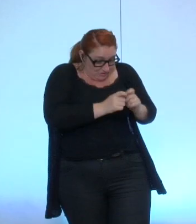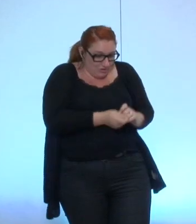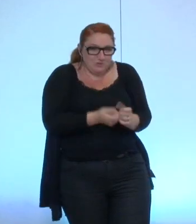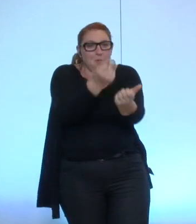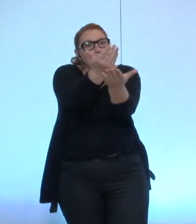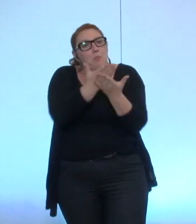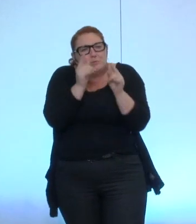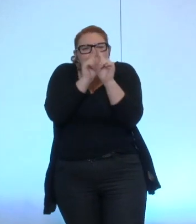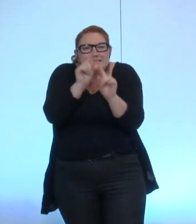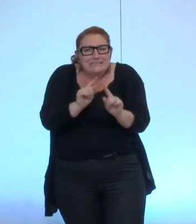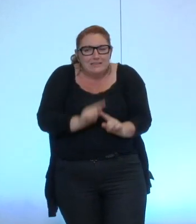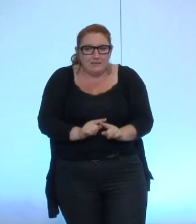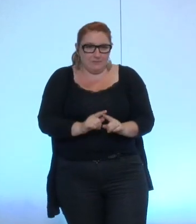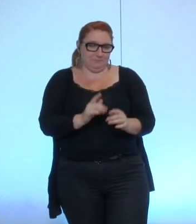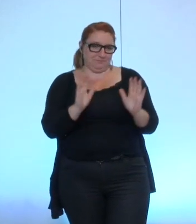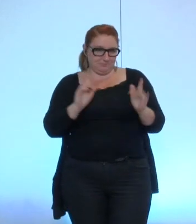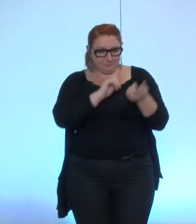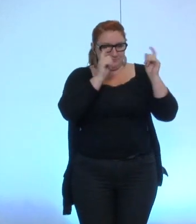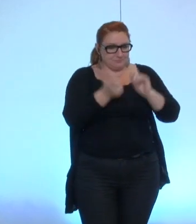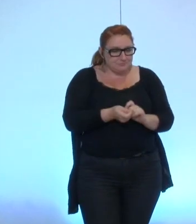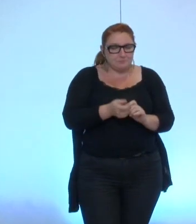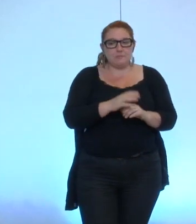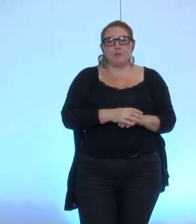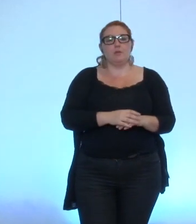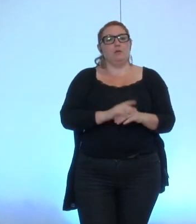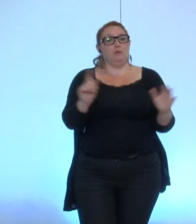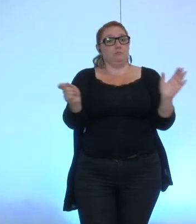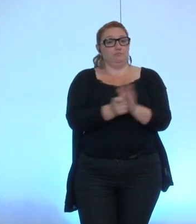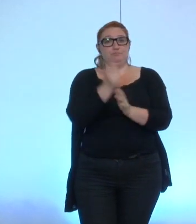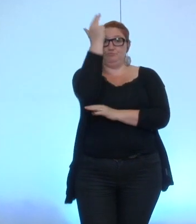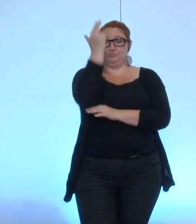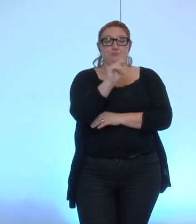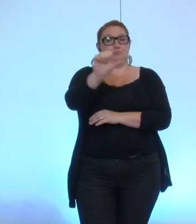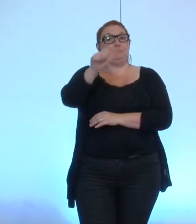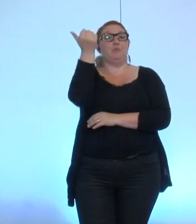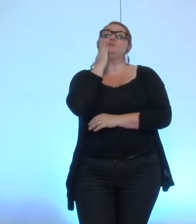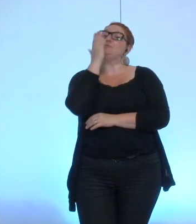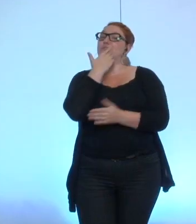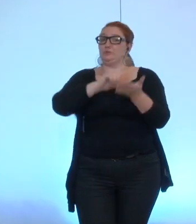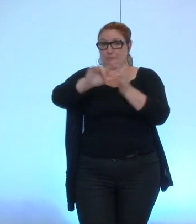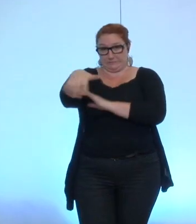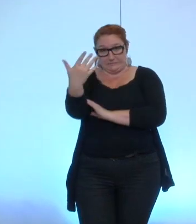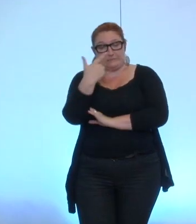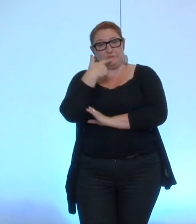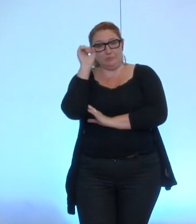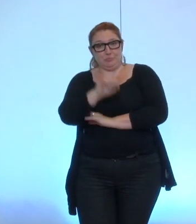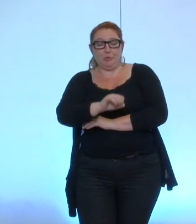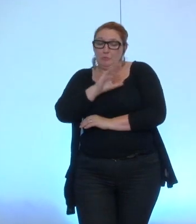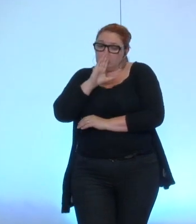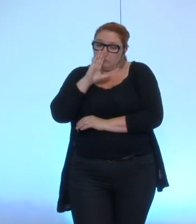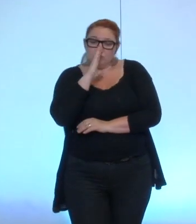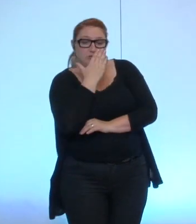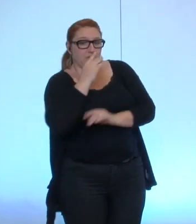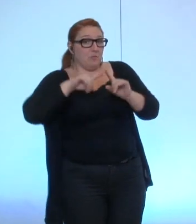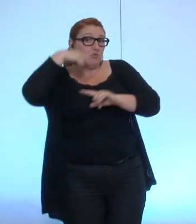détaillée en disant que cette disposition s'applique à partir du 1er janvier 2015 ce qui nous laisse la possibilité de revenir dessus si nous